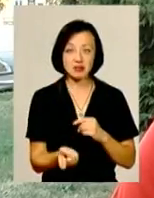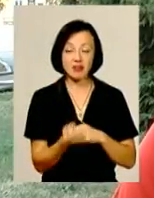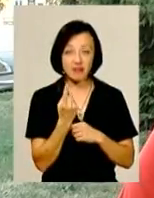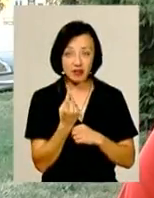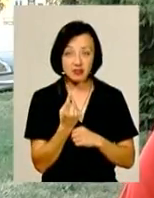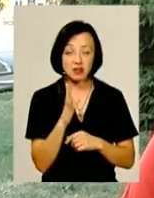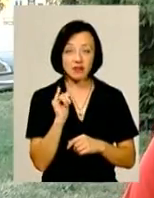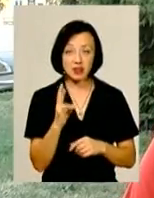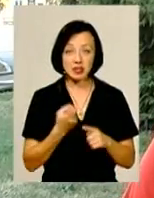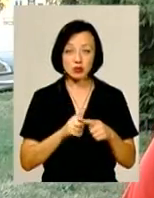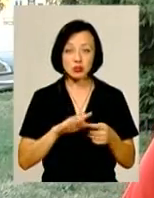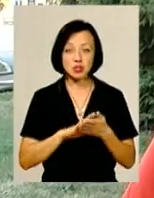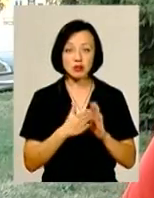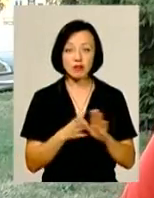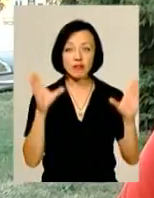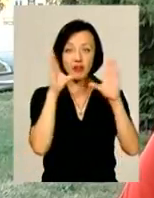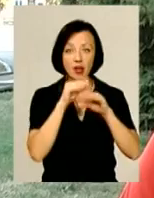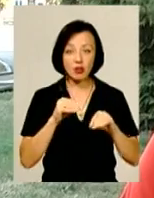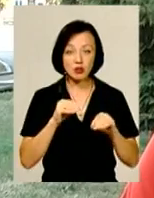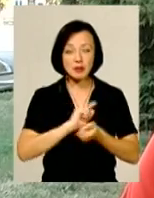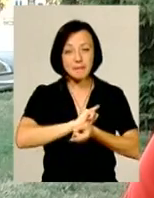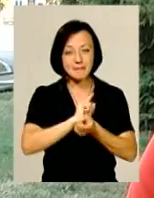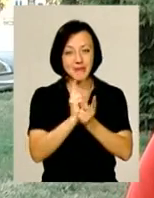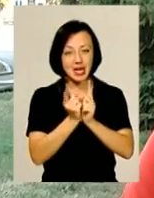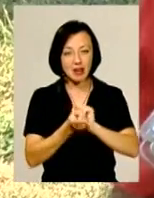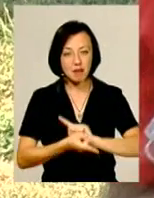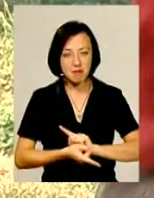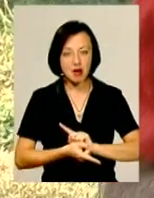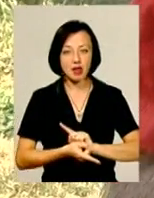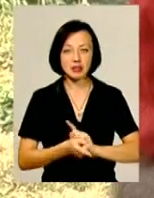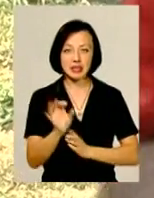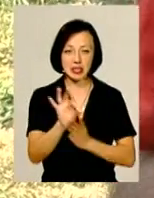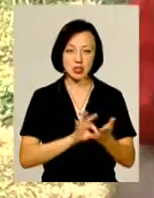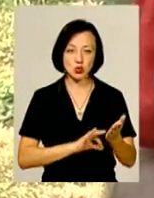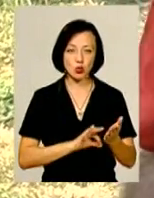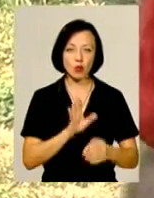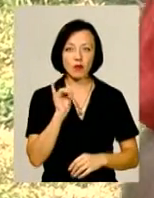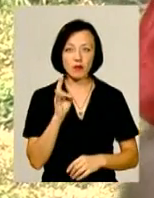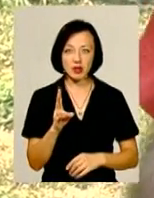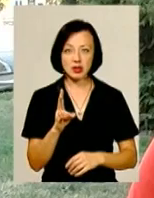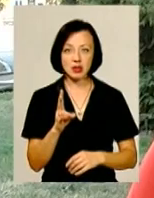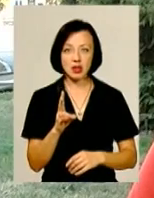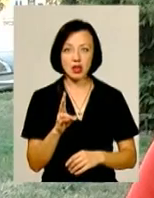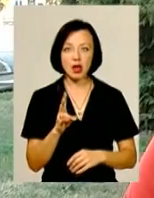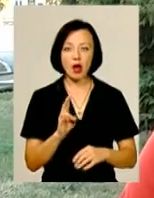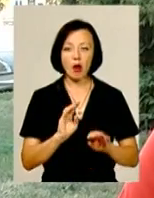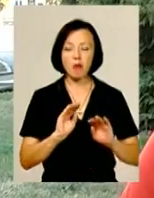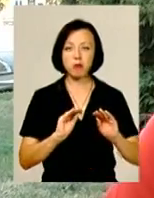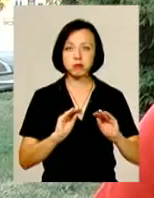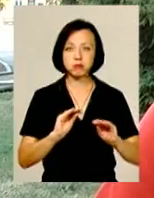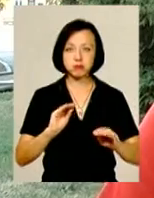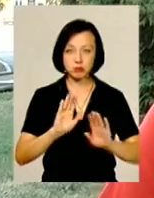цю ситуацію йому вдалося переламати різко. Він поставив республіку на колесах,